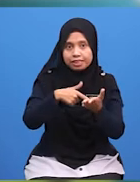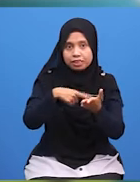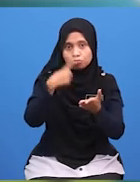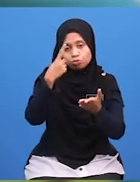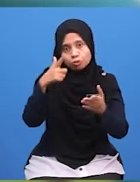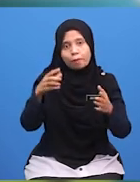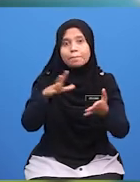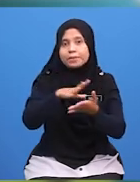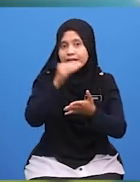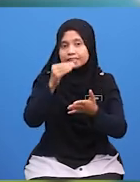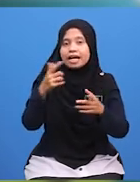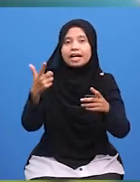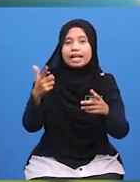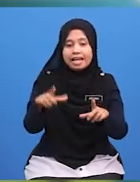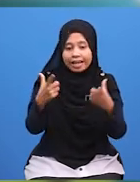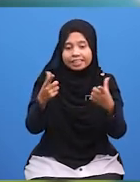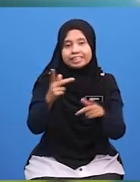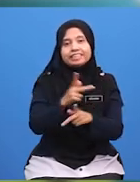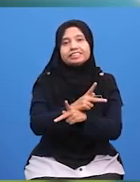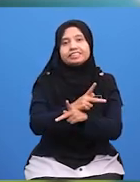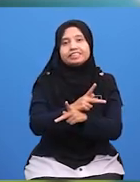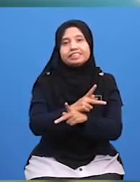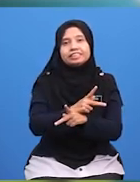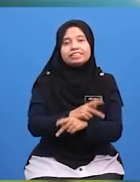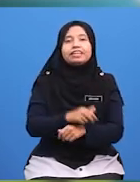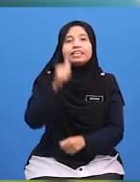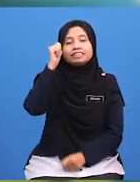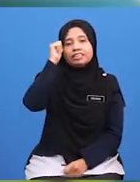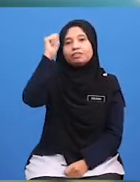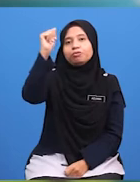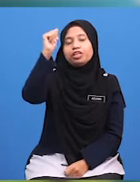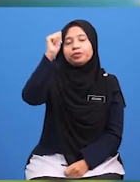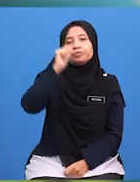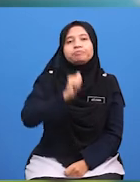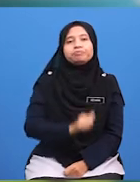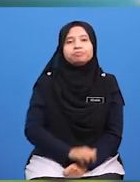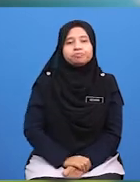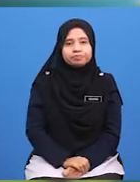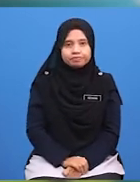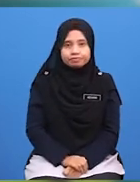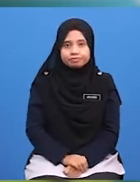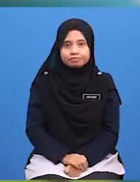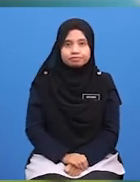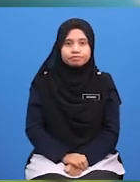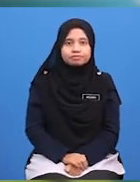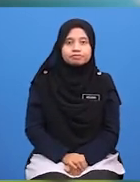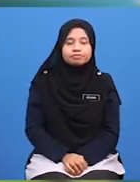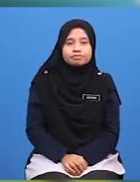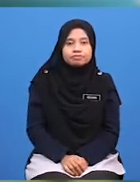Sesi Pembelajaran Yang Akan Datang Wa Billahi Taufiq Walhidayah Wassalamualaikum